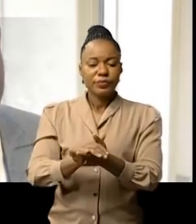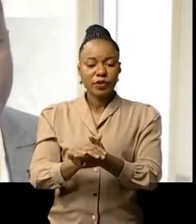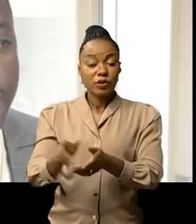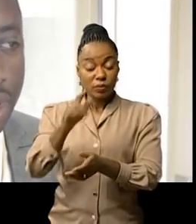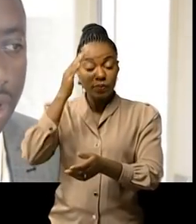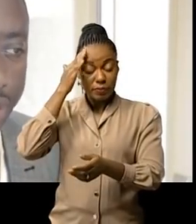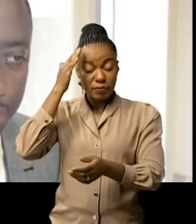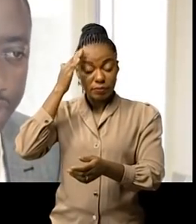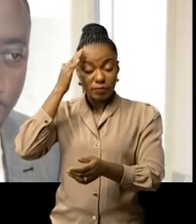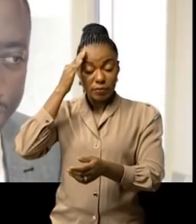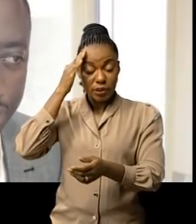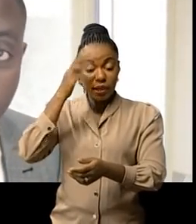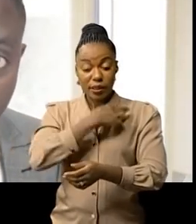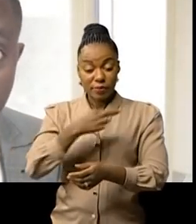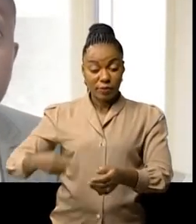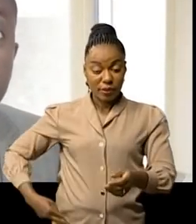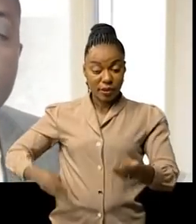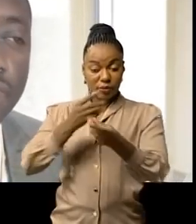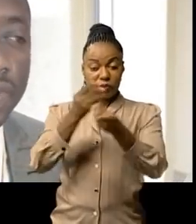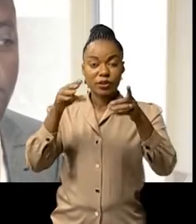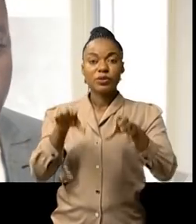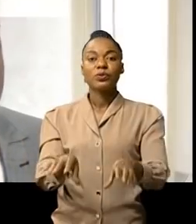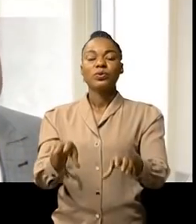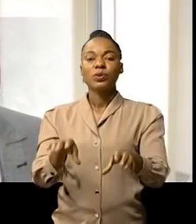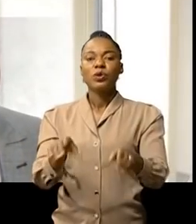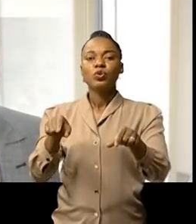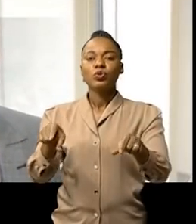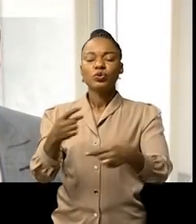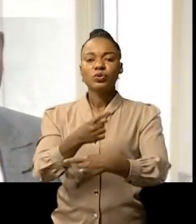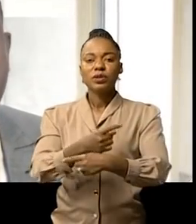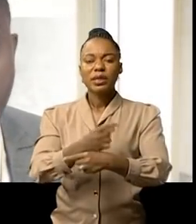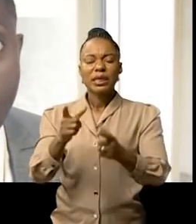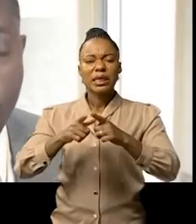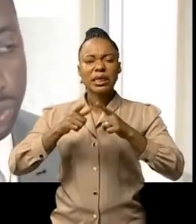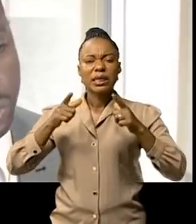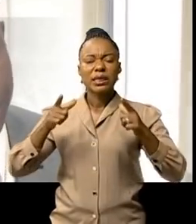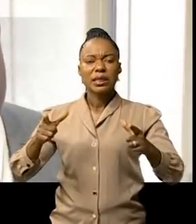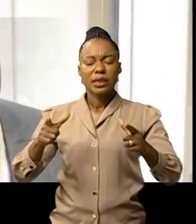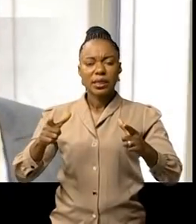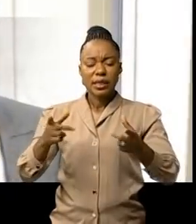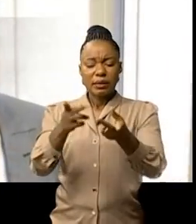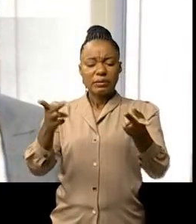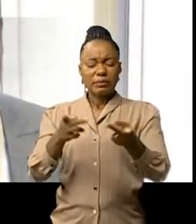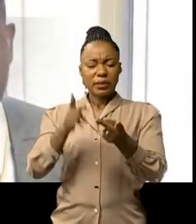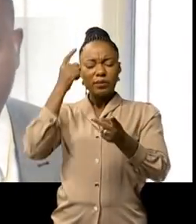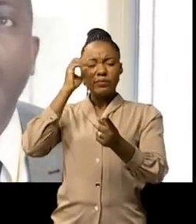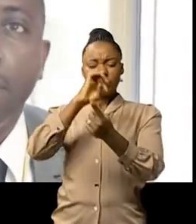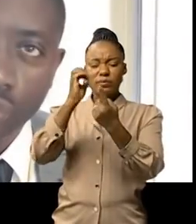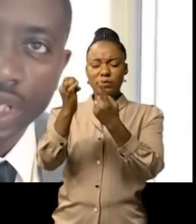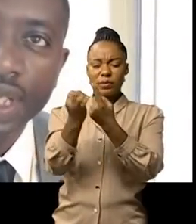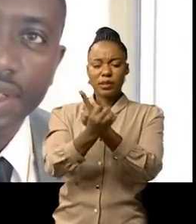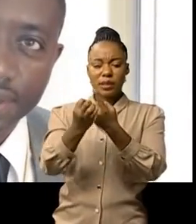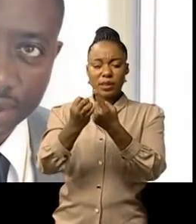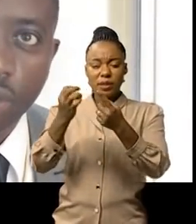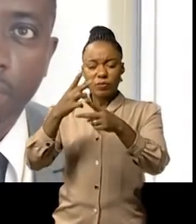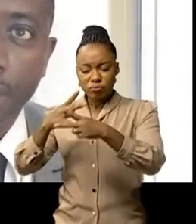pense que la République démocratique du Congo, qui aujourd'hui va devenir un grand hub touristique de la sous-région, a